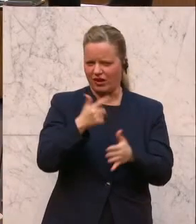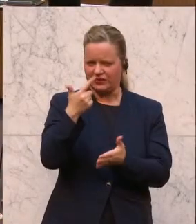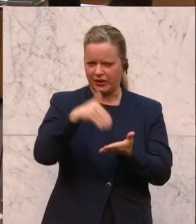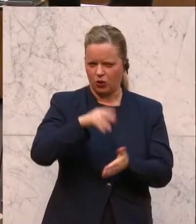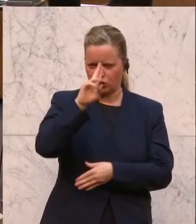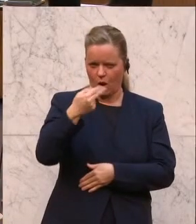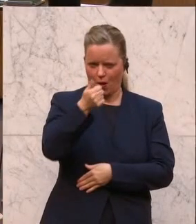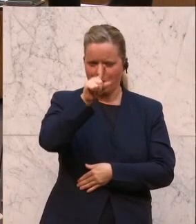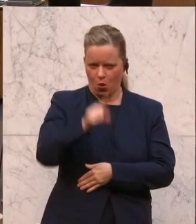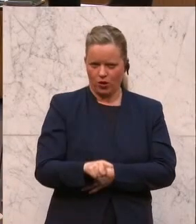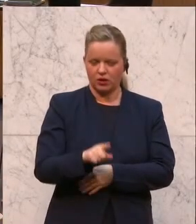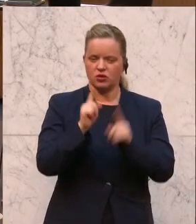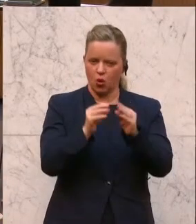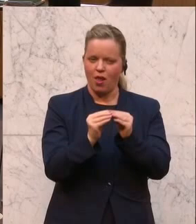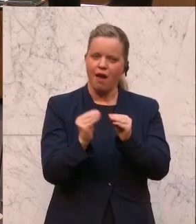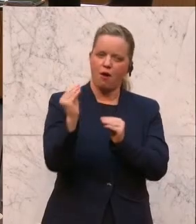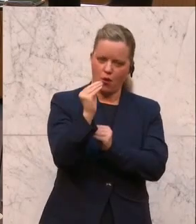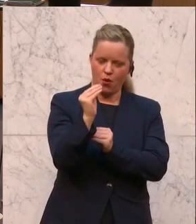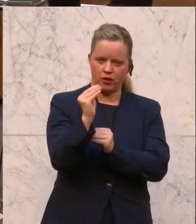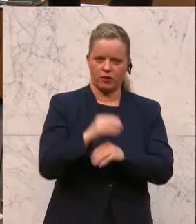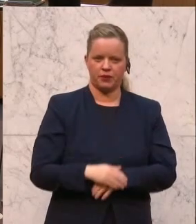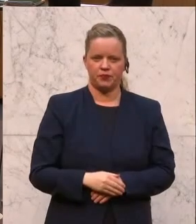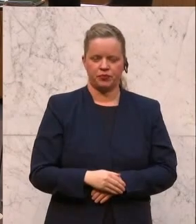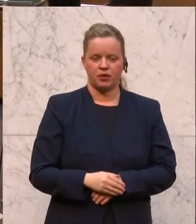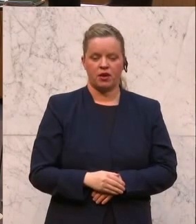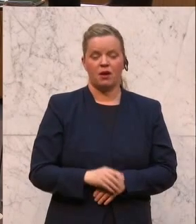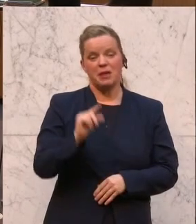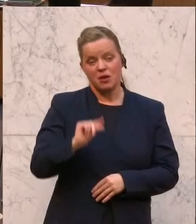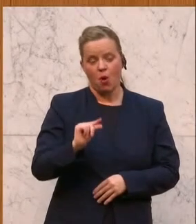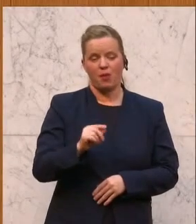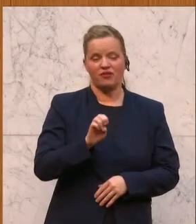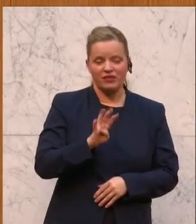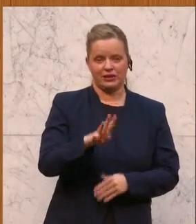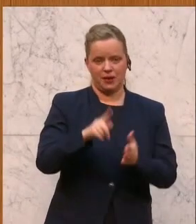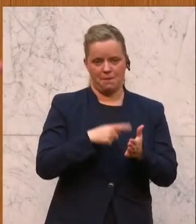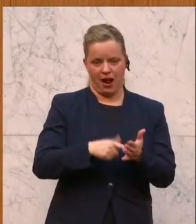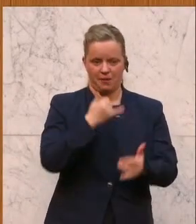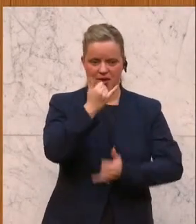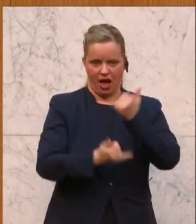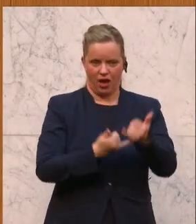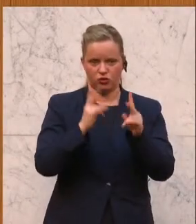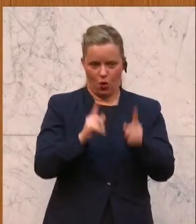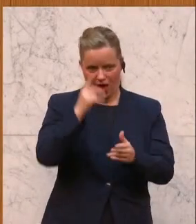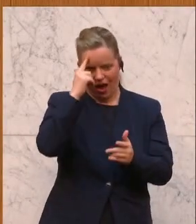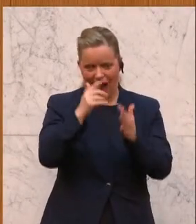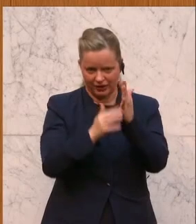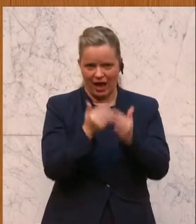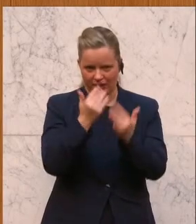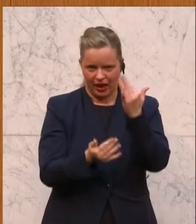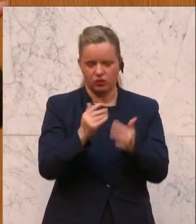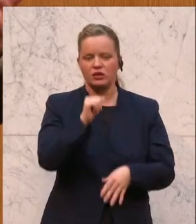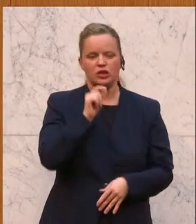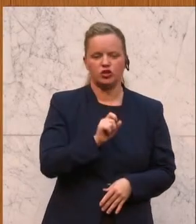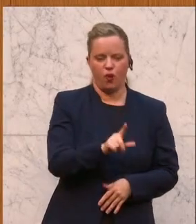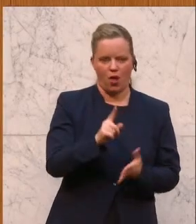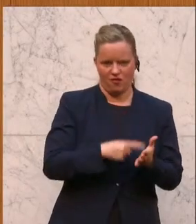liegt, im Monat zu erhöhen oder zumindest 14 Mal im Jahr anzurechnen und nicht 12 Mal im Jahr wie derzeit. Auch